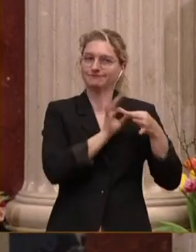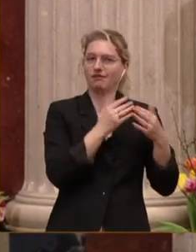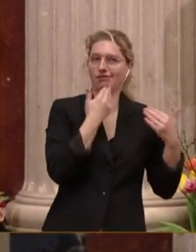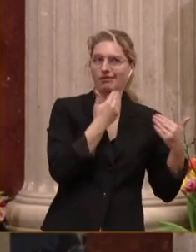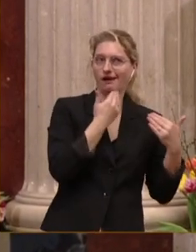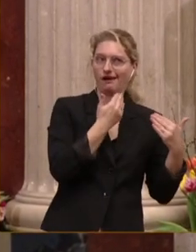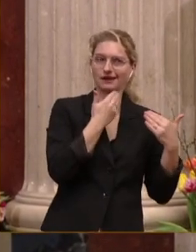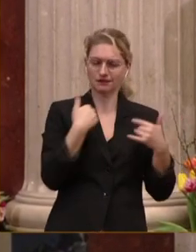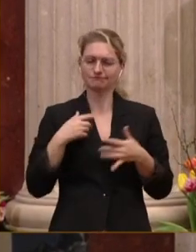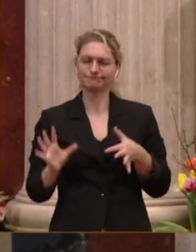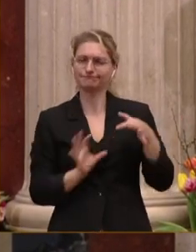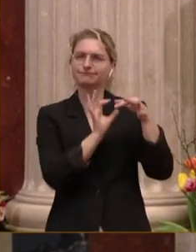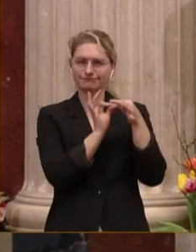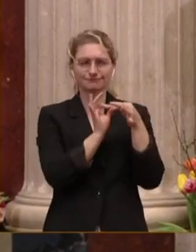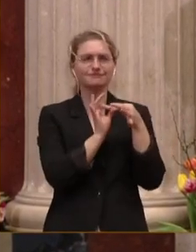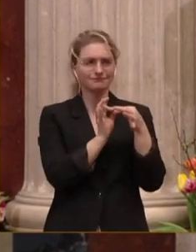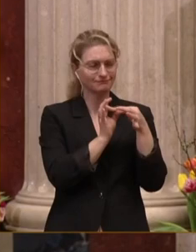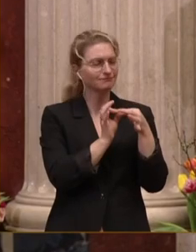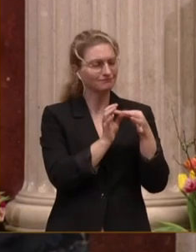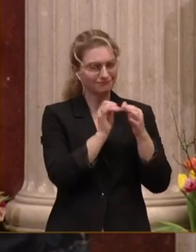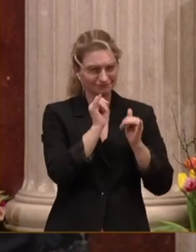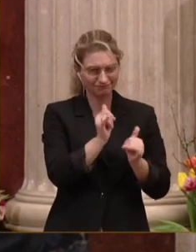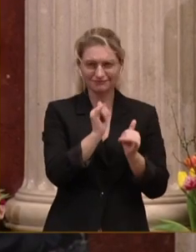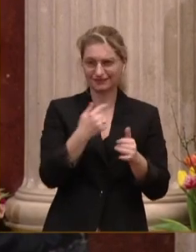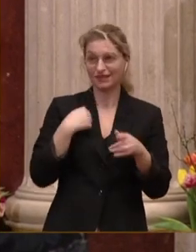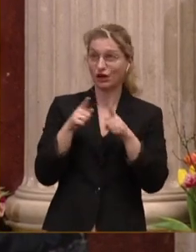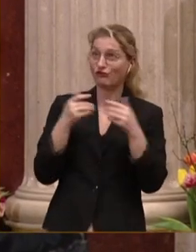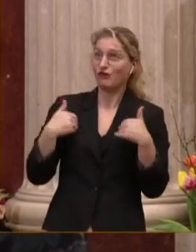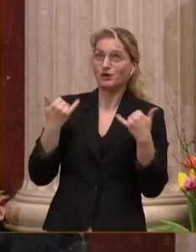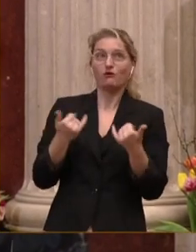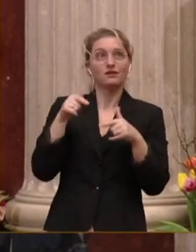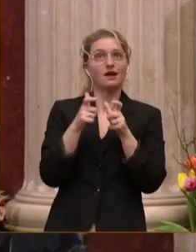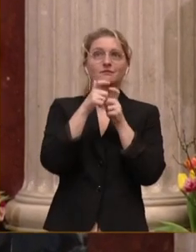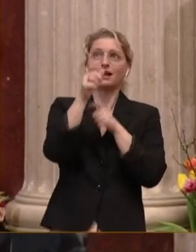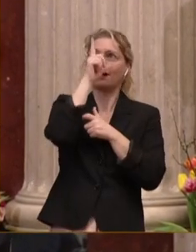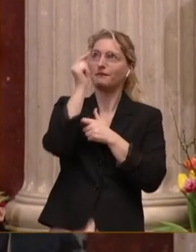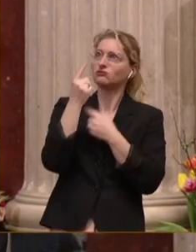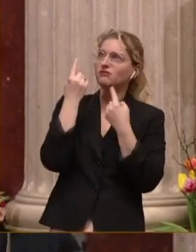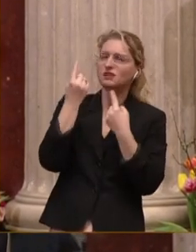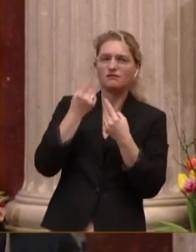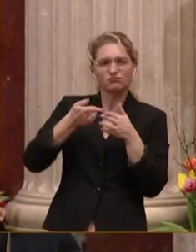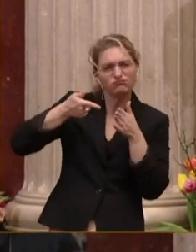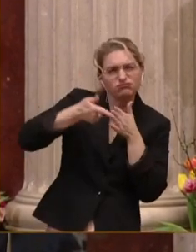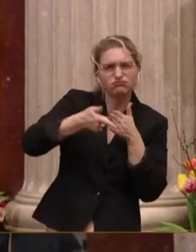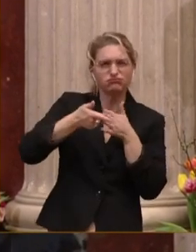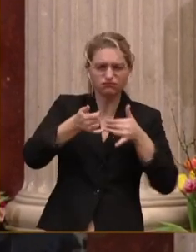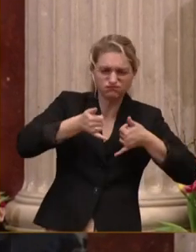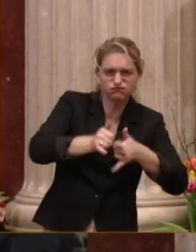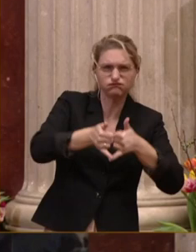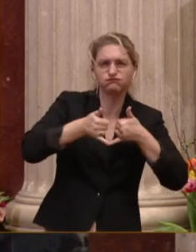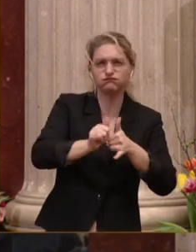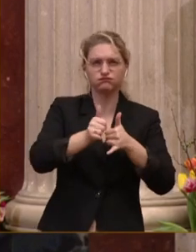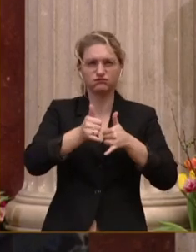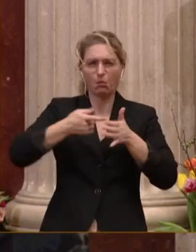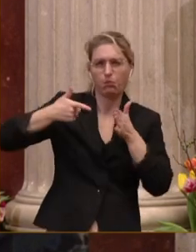die Sie alle jetzt auch unterstrichen haben. Ich freue mich, dass wir heute auch Menschen im Saal haben, die mit Schweißgerät, mit Hobel und mit Bohrer und